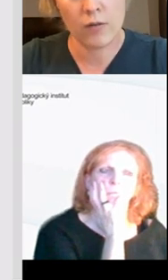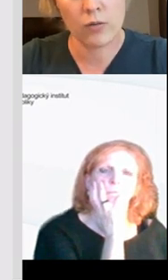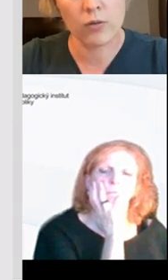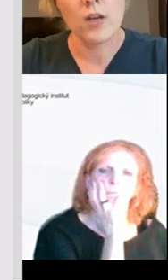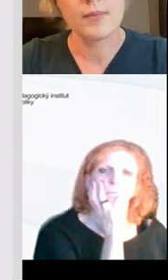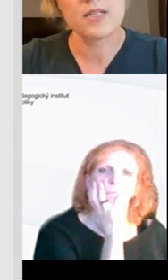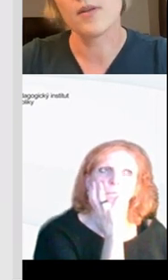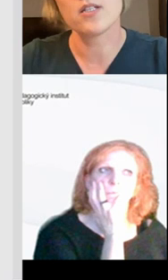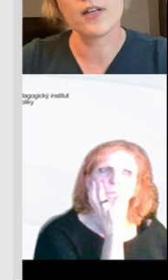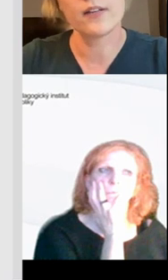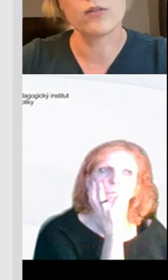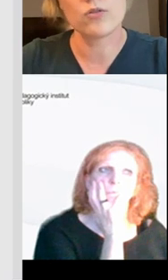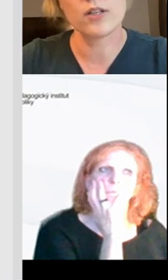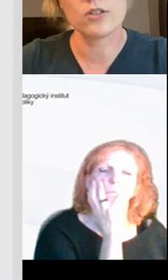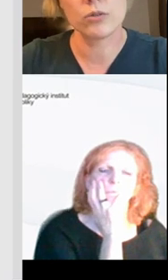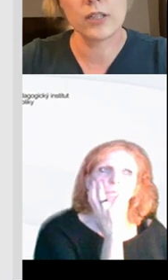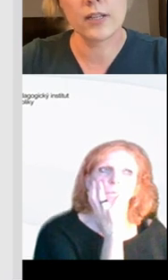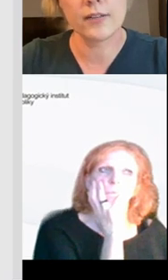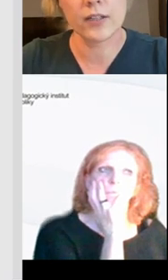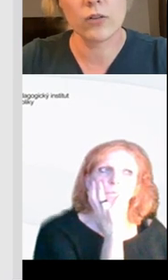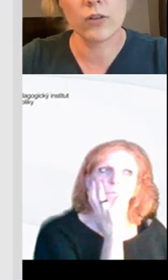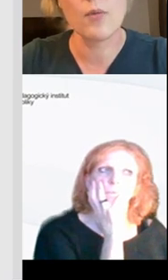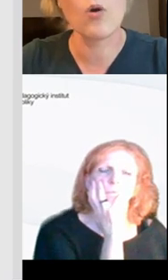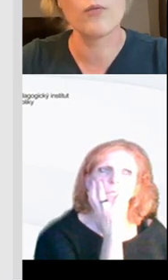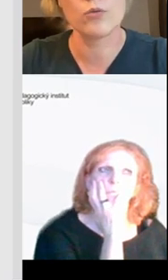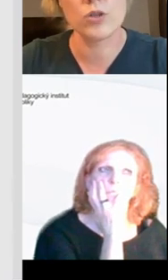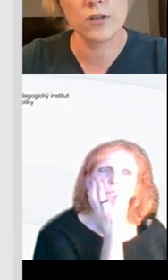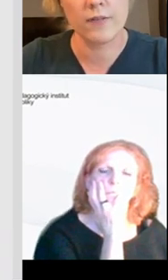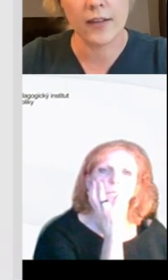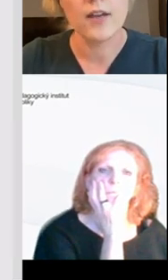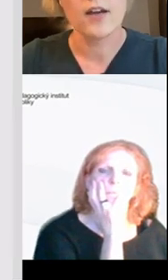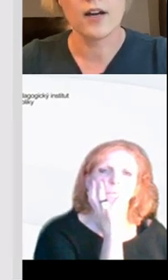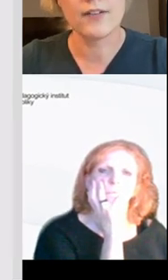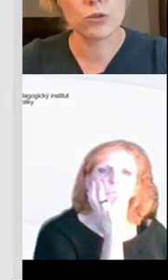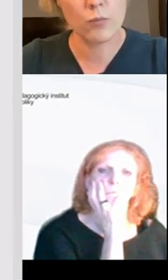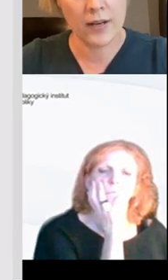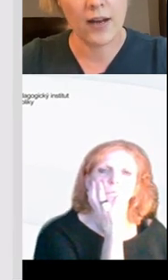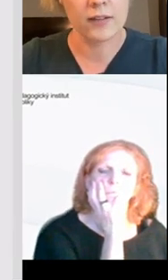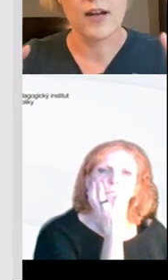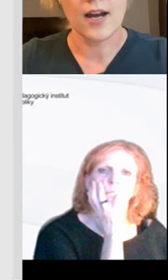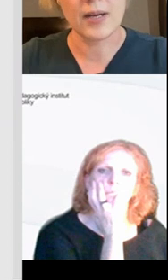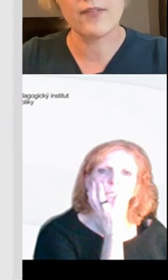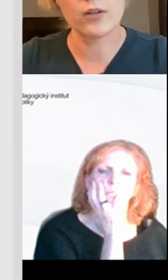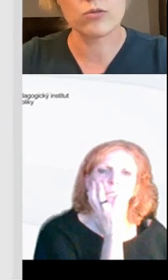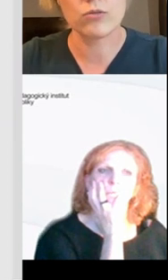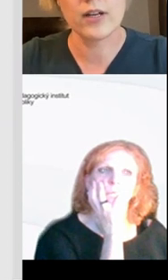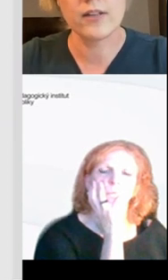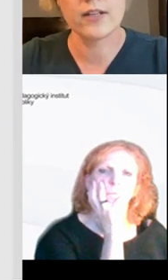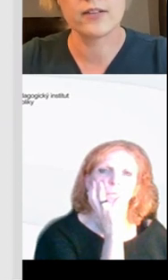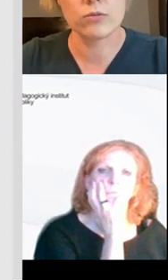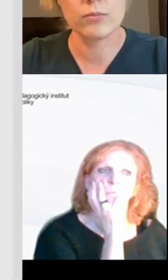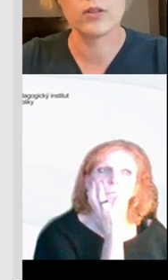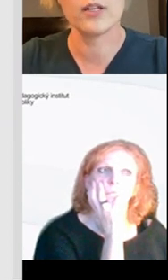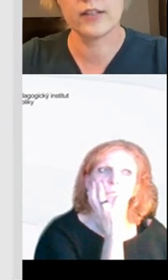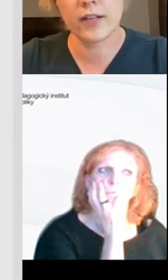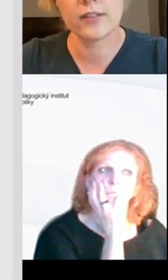od raného věku by si měli zvykat na to, že tu digitální technologii mohou využívat ve skupinách. A právě na to jsou